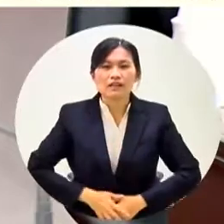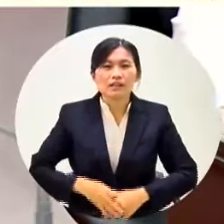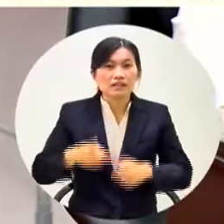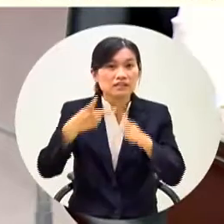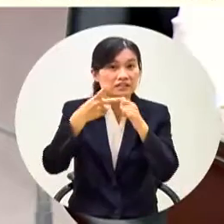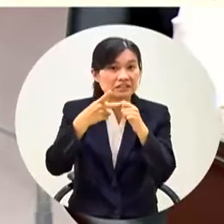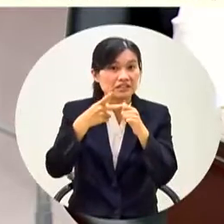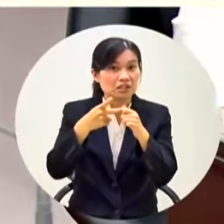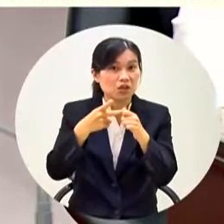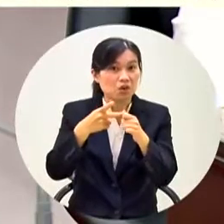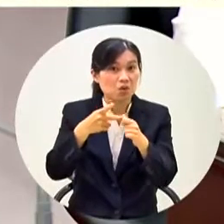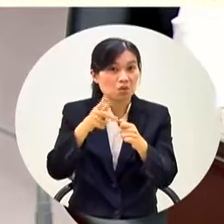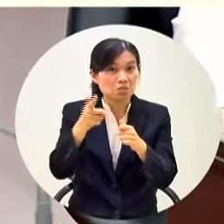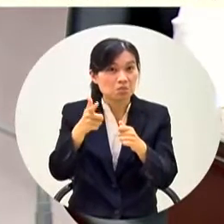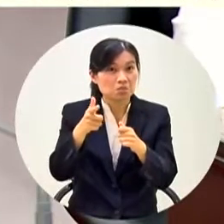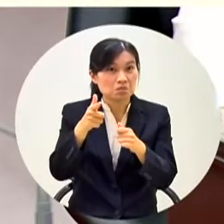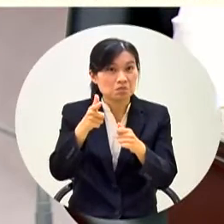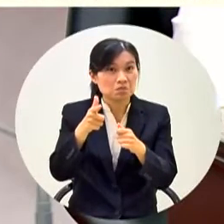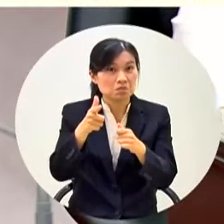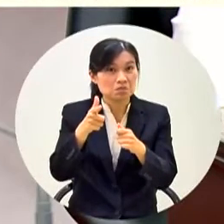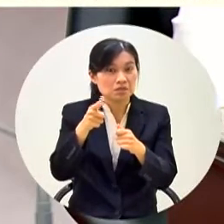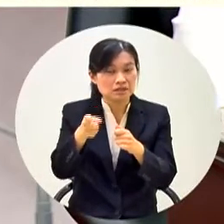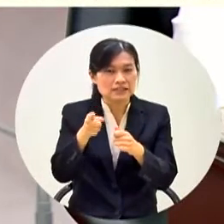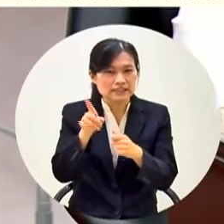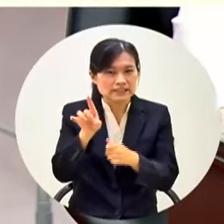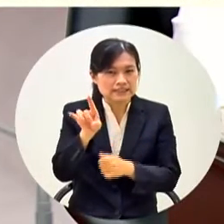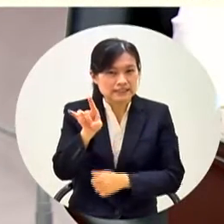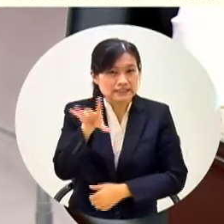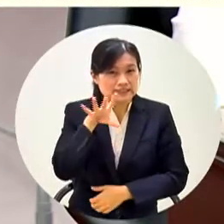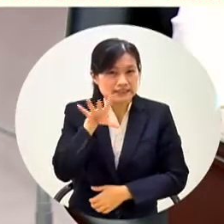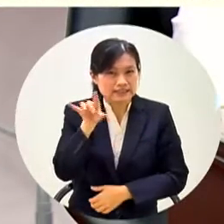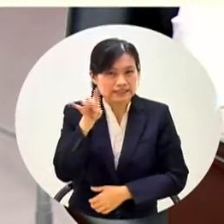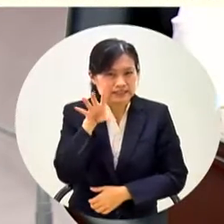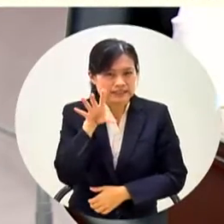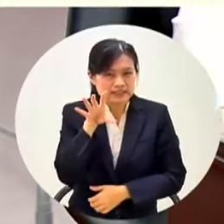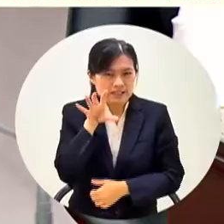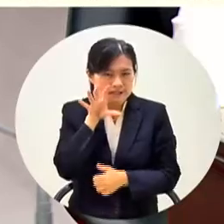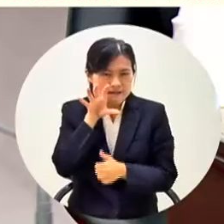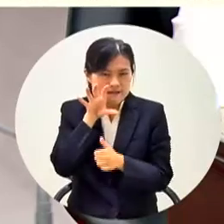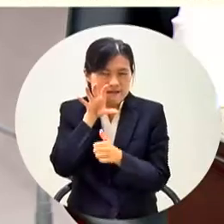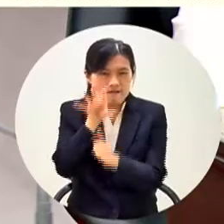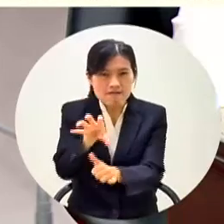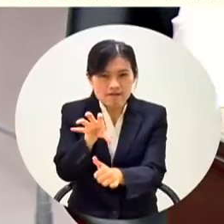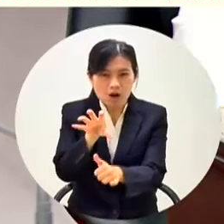要不就是你們你們屆市屆端恐嚇業界捐贈